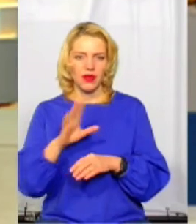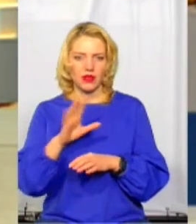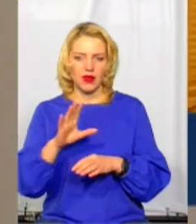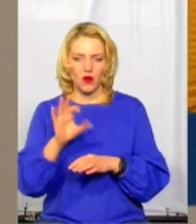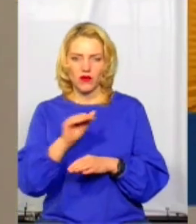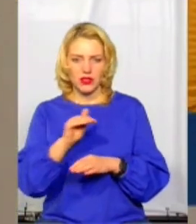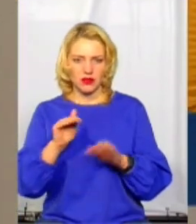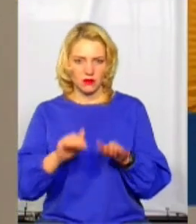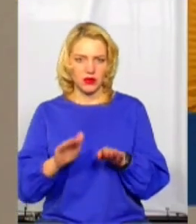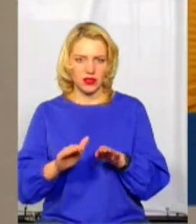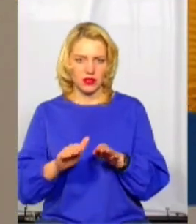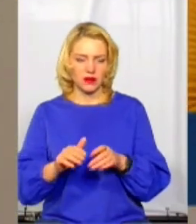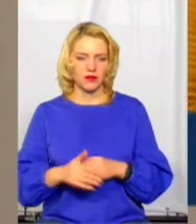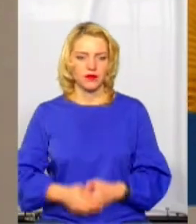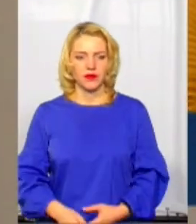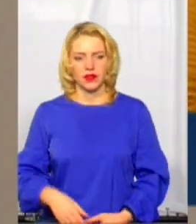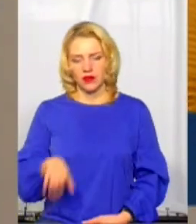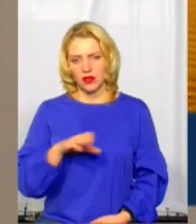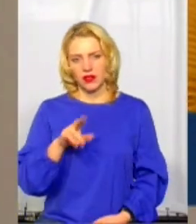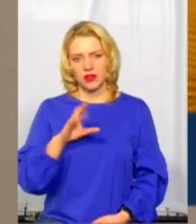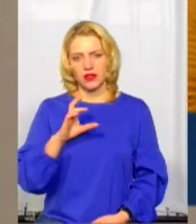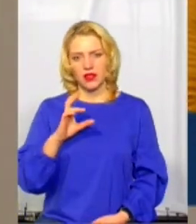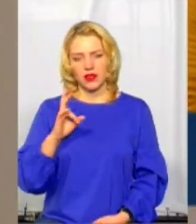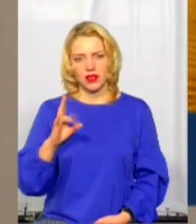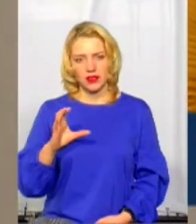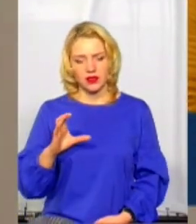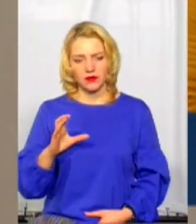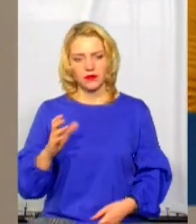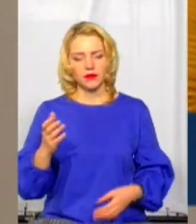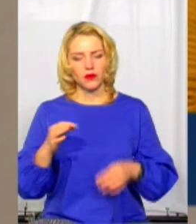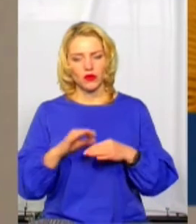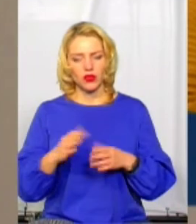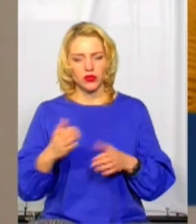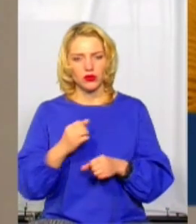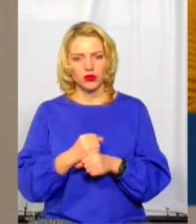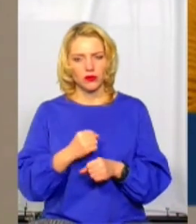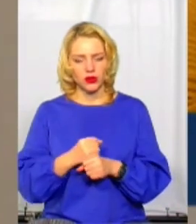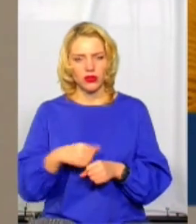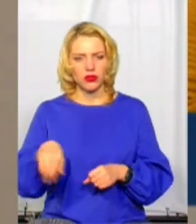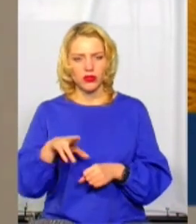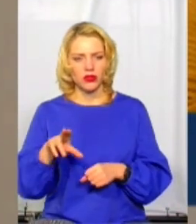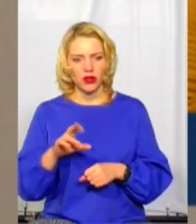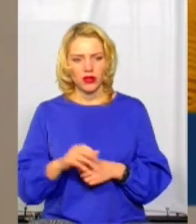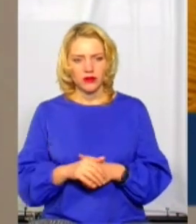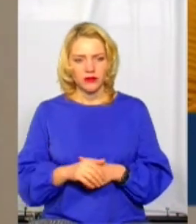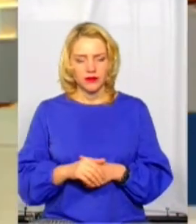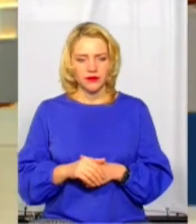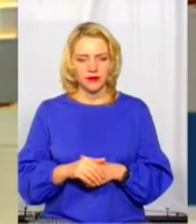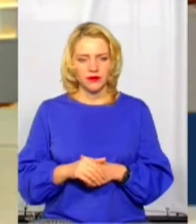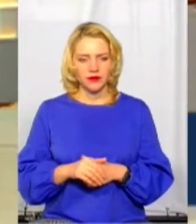ДСНС, він проводить якусь роботу з підприємцями, з людьми на рахунок цього, щоб не травмуватися, щоб